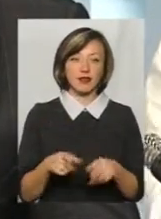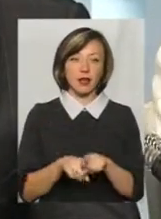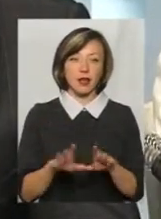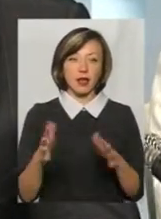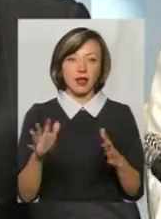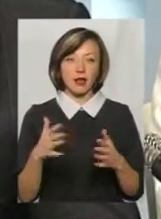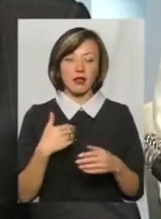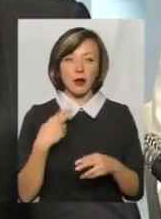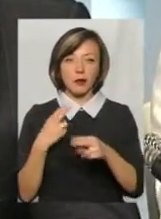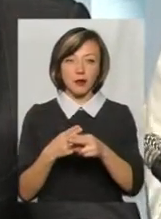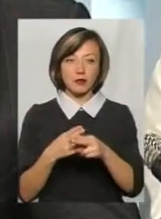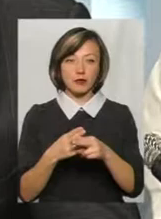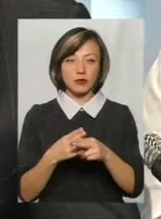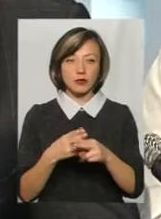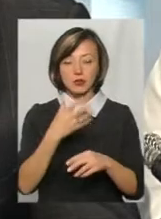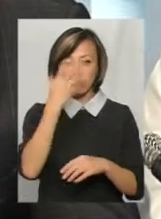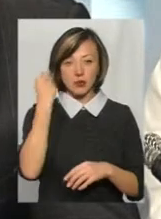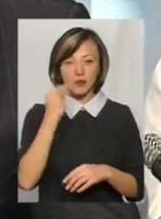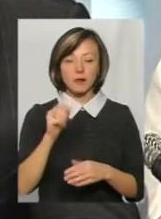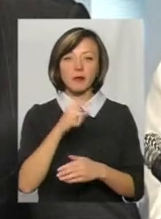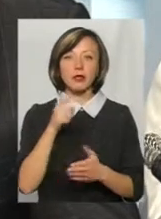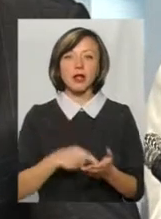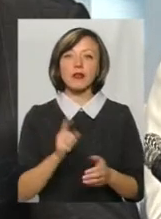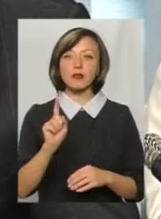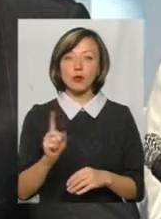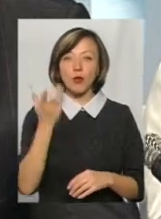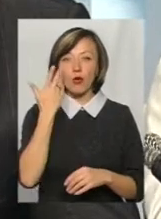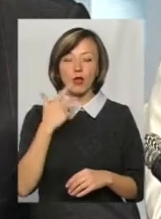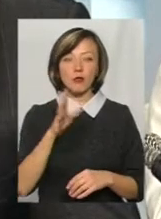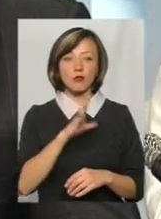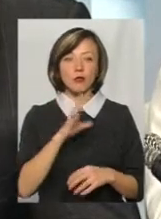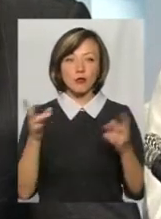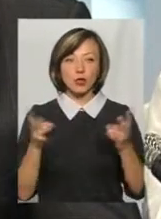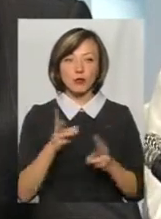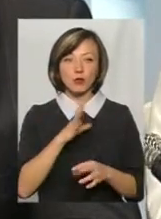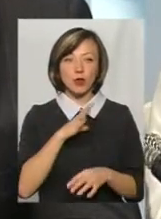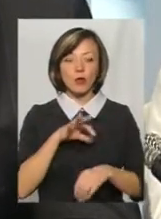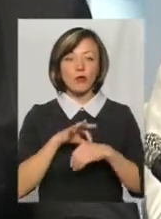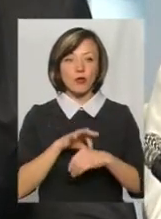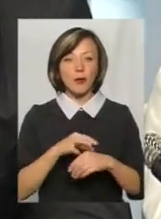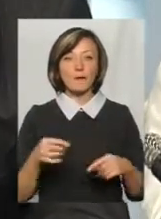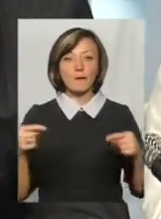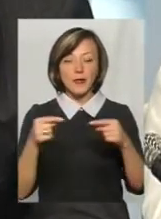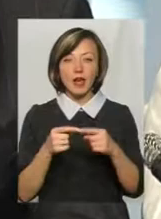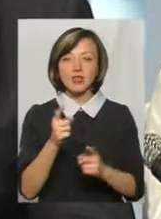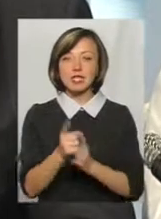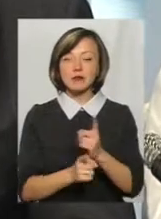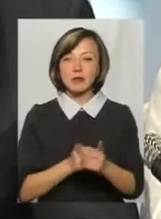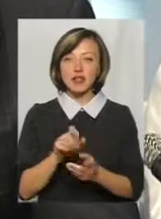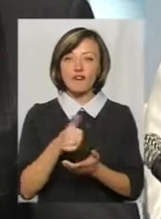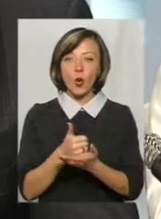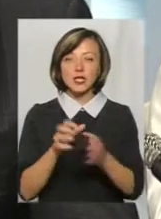Але я переб'ю, щоб не забути. Але питання в тому, коли потрібно було провести певні зміни в Конституцію,